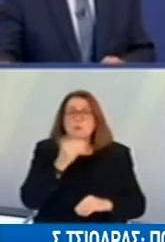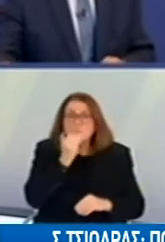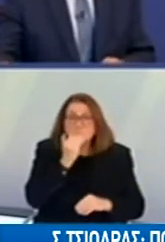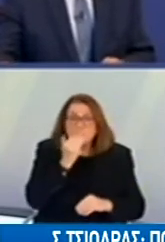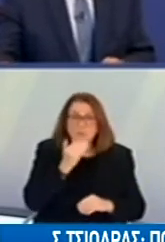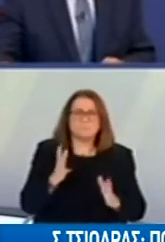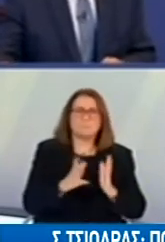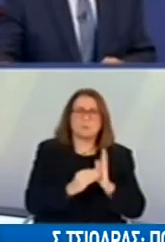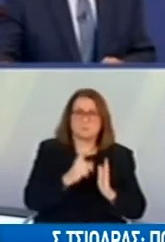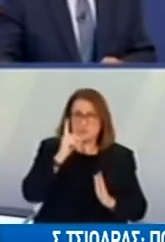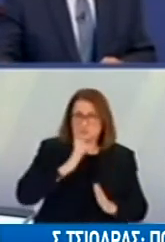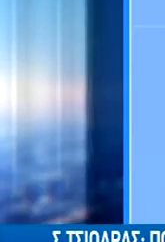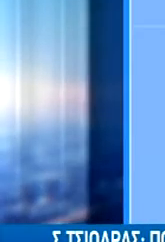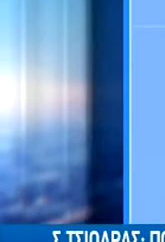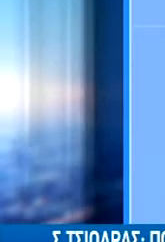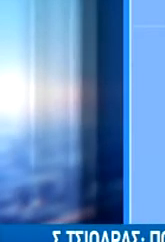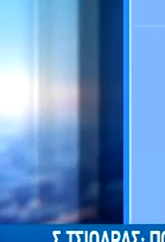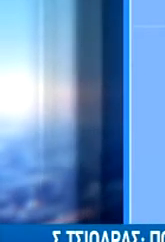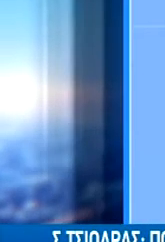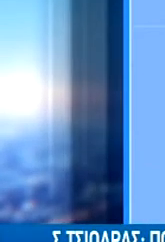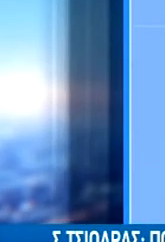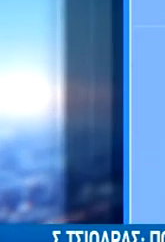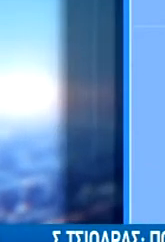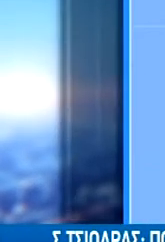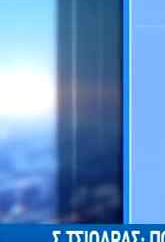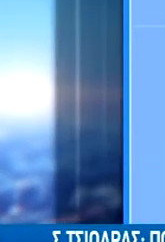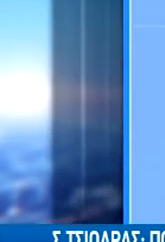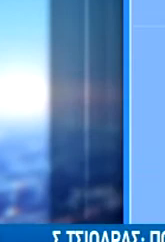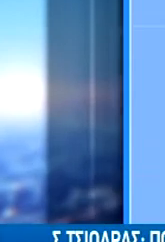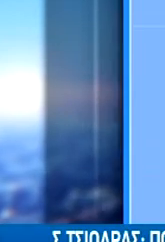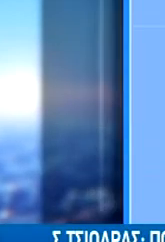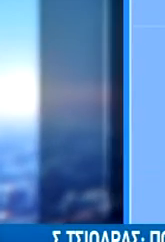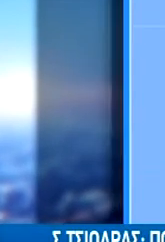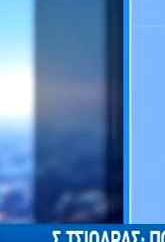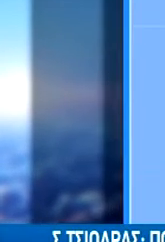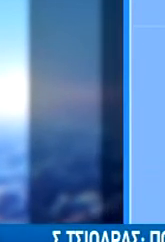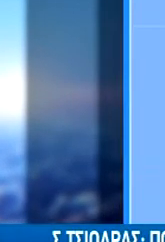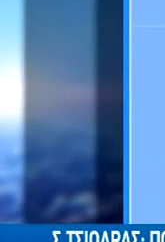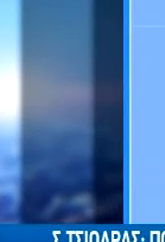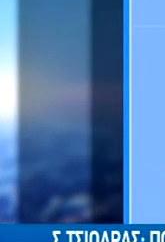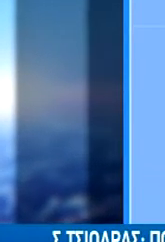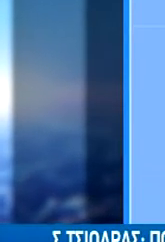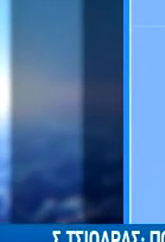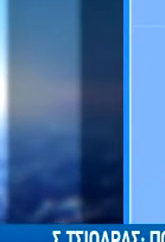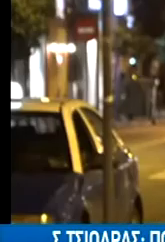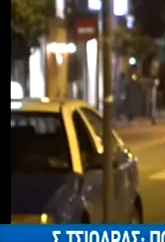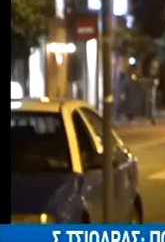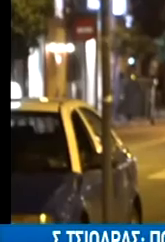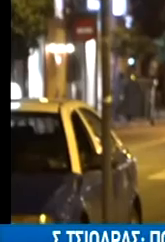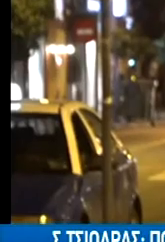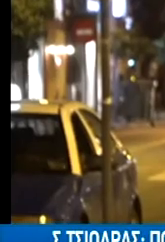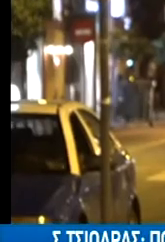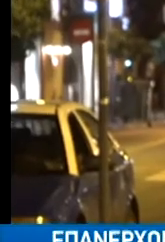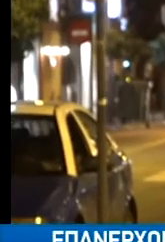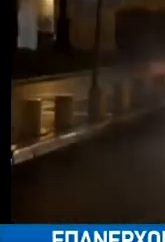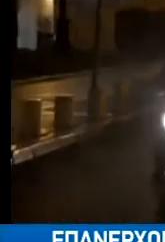ένα άνδρα ηλικίας άνω των 75. Από το πρωί του Σαββάτου ενεργοποιούνται τα πενταψήφια SMS και οι μετακινήσεις πια θα πραγματοποιούνται